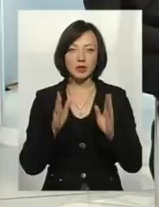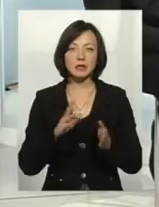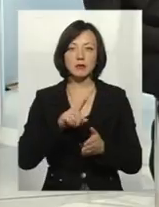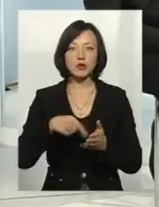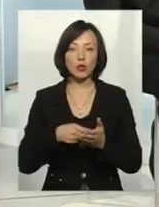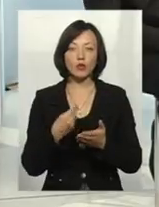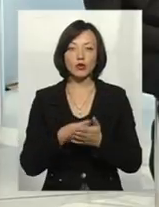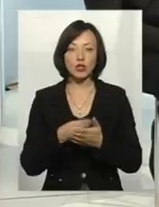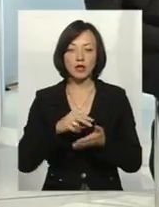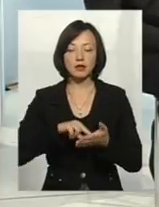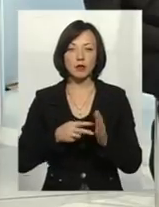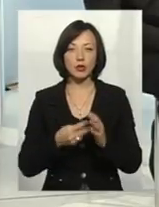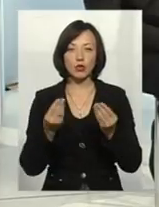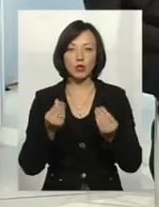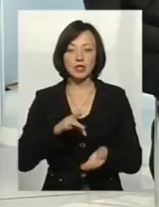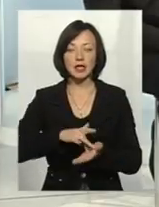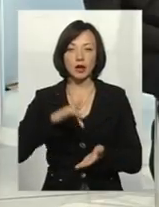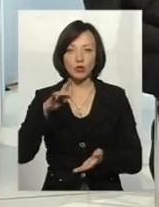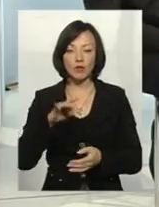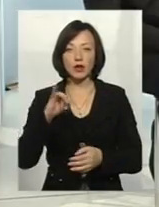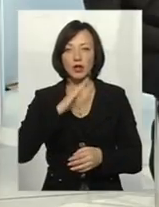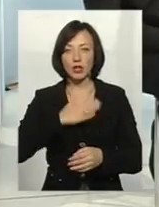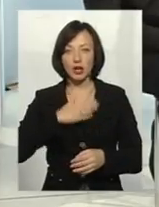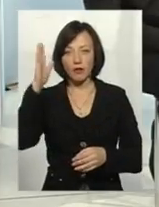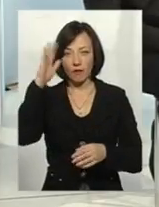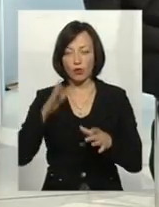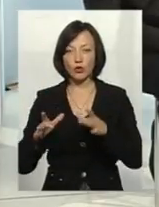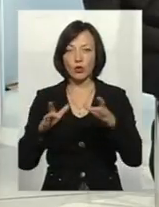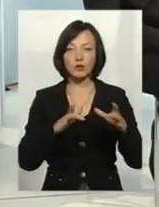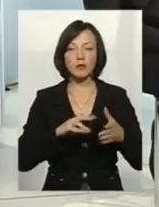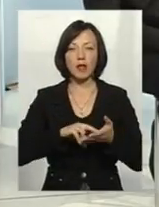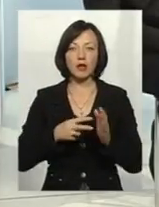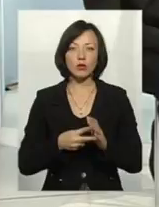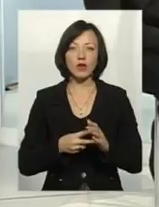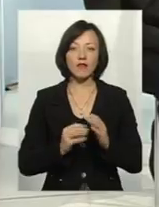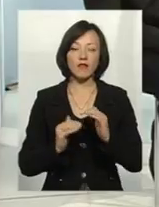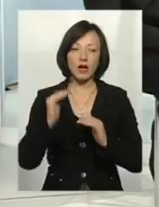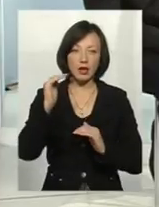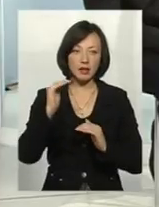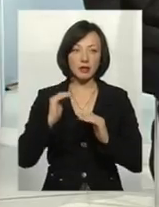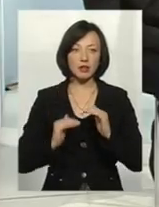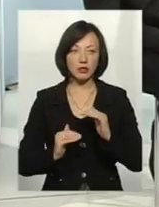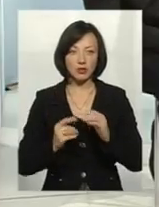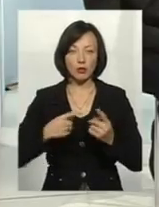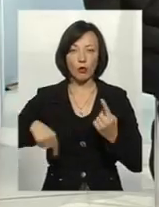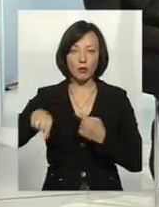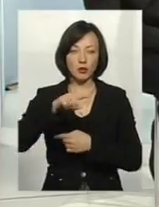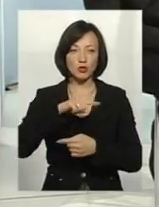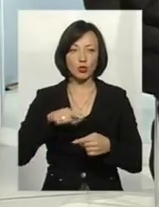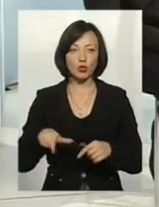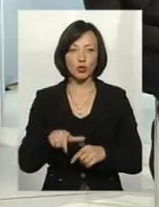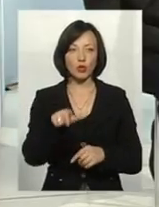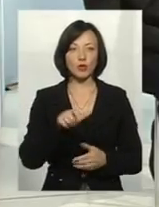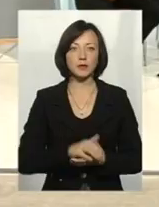заплануємо кошти, централізовано і наше водойміще, плануємо, і верхні, і це, що за об'їзною дороги.